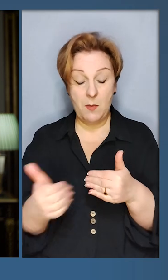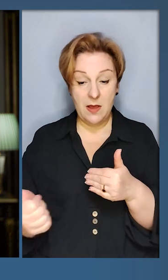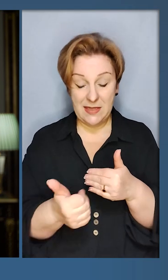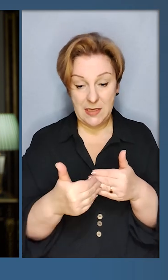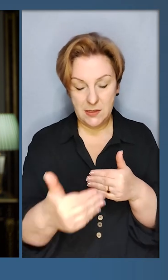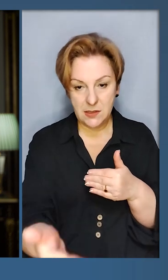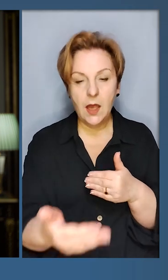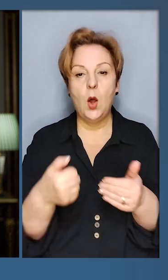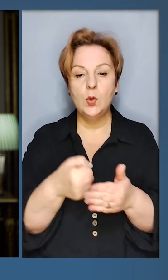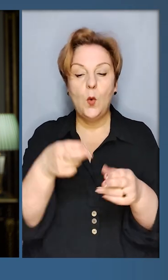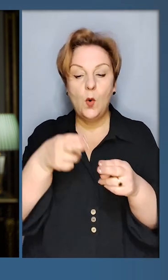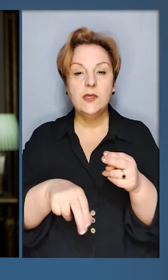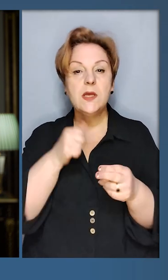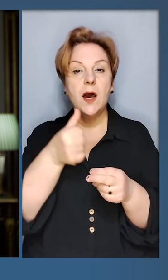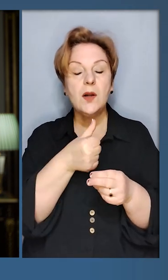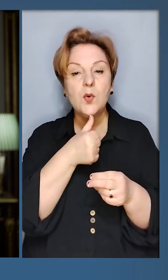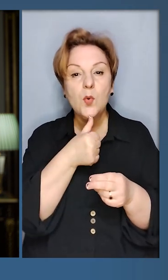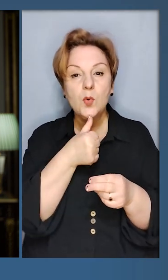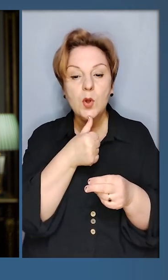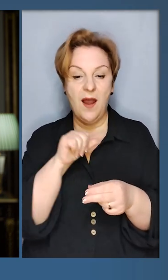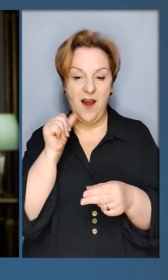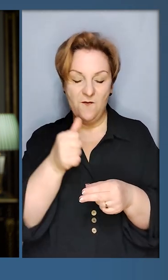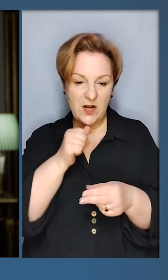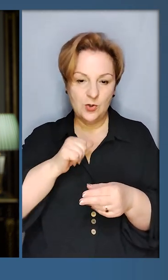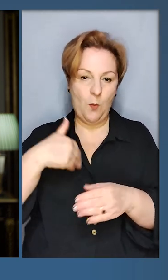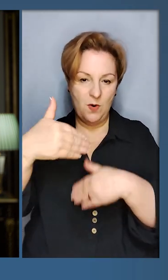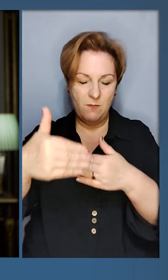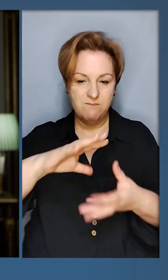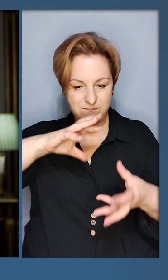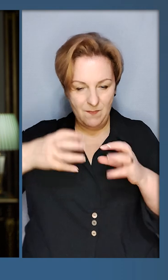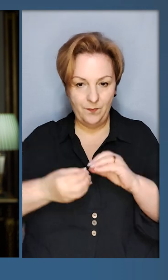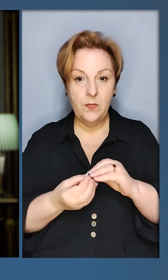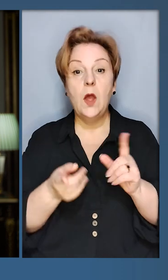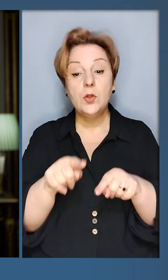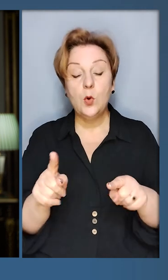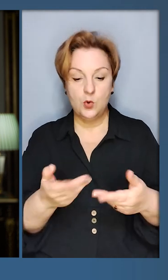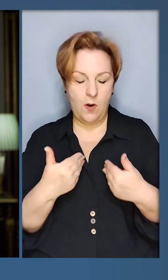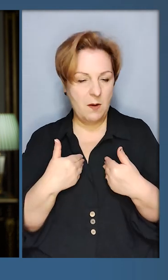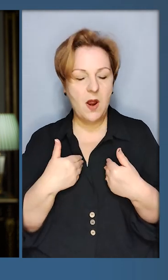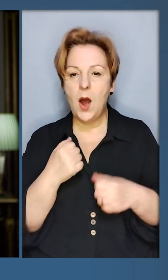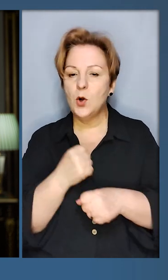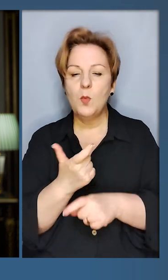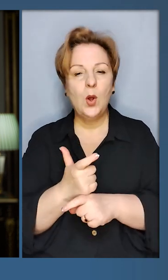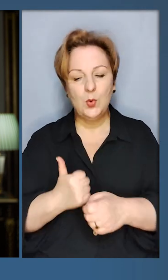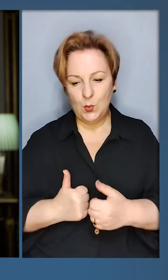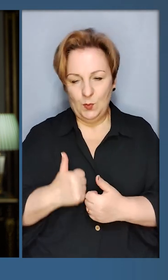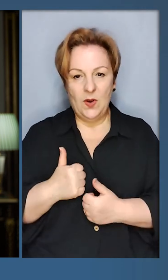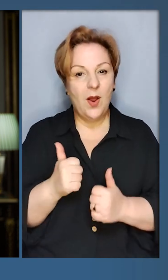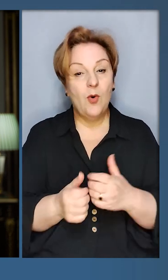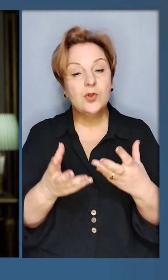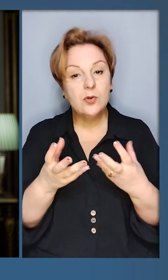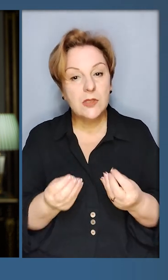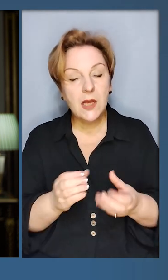тижнями, і до кінця року, і в річному вимірі. І те, що для мене робити дуже почесно